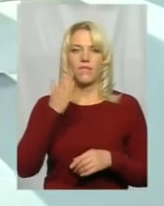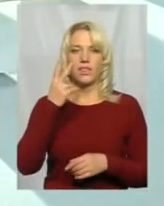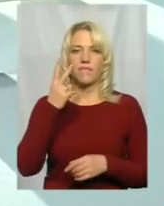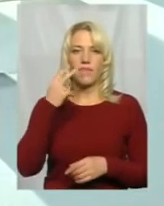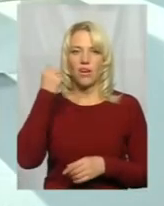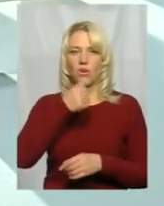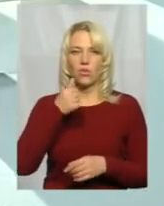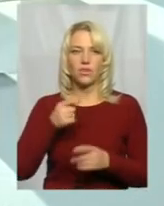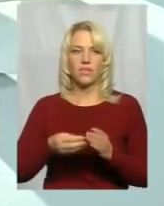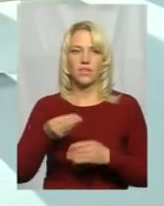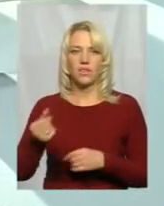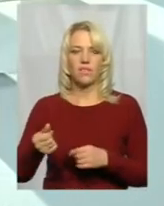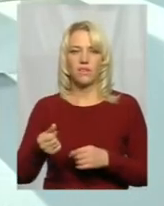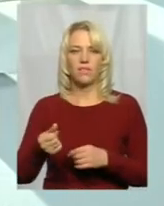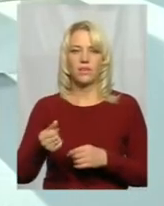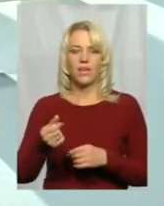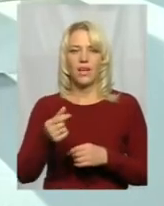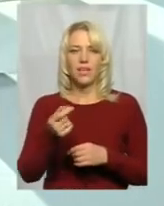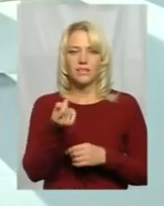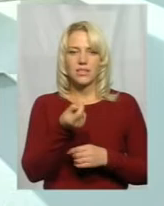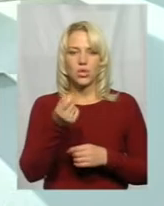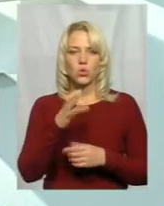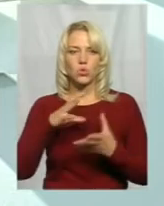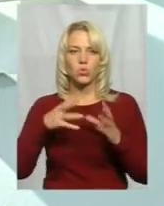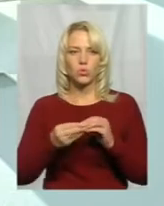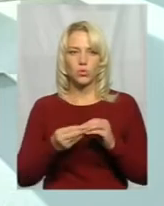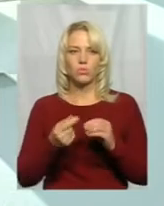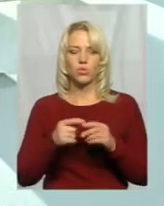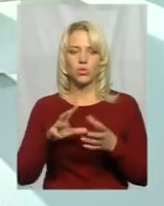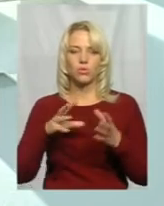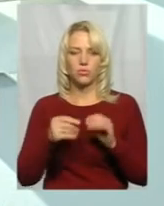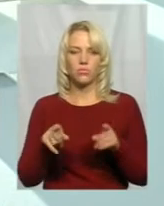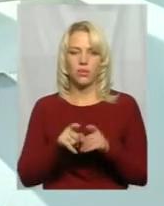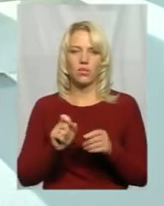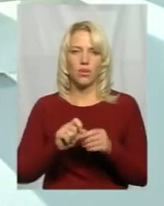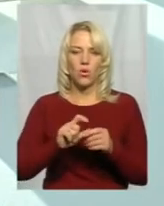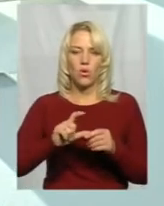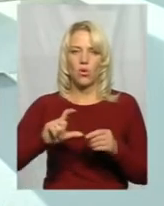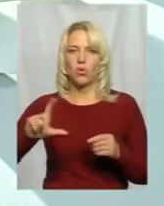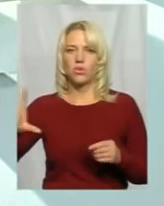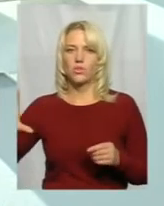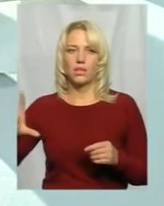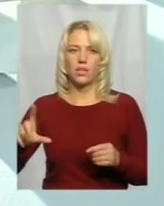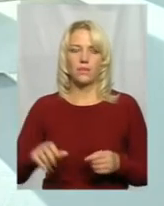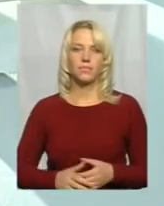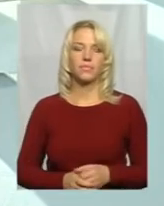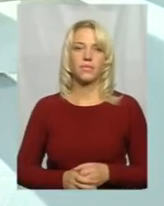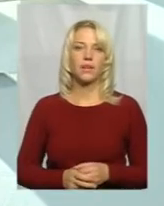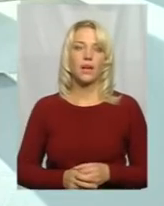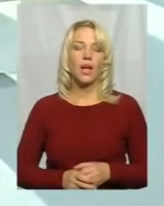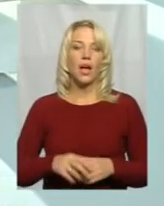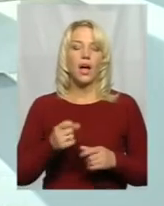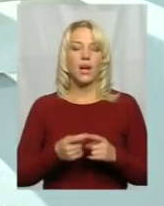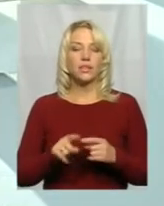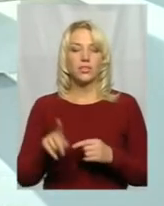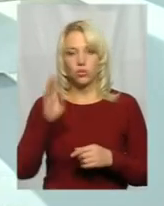був місячний платіж аліментів, але дійсно сума росла і виросла в таку непогану суму. А от на те, щоб чоловік